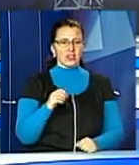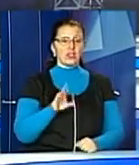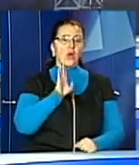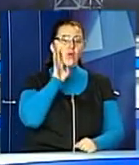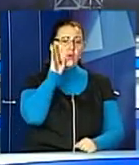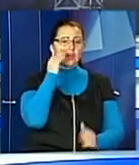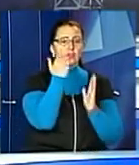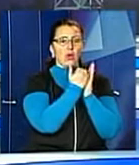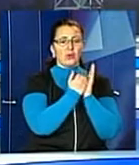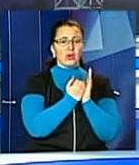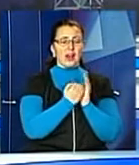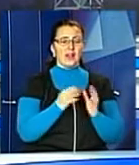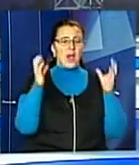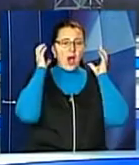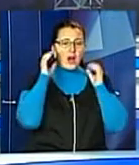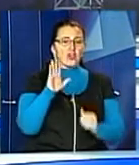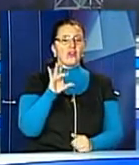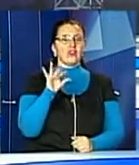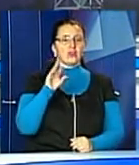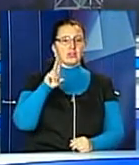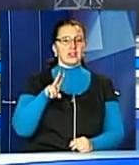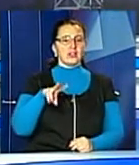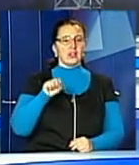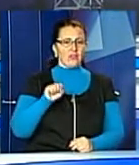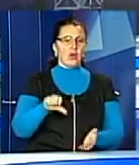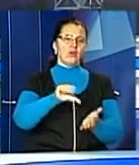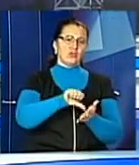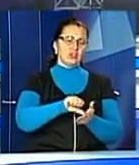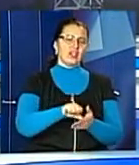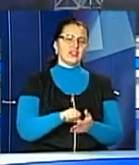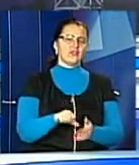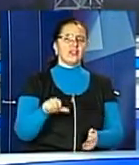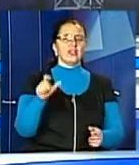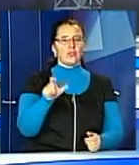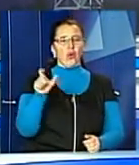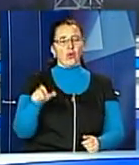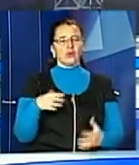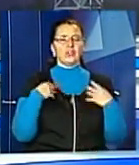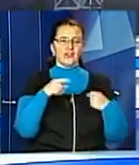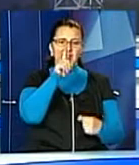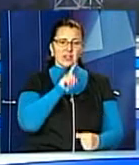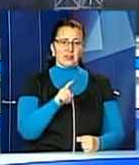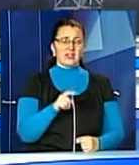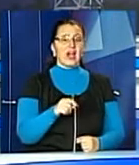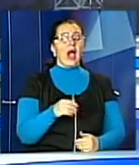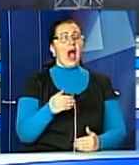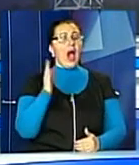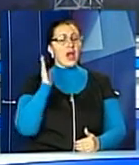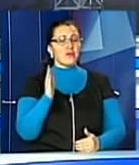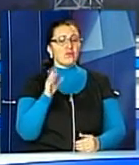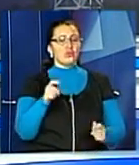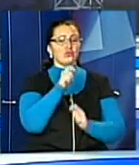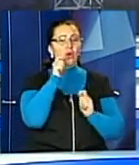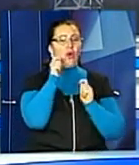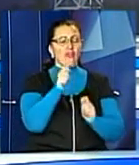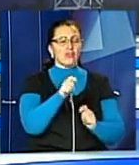програмі «Радіо Вроцлав» гостювали представники команди львівського місяця, а у четвер, 19 січня, буде вручено почесну статуэтку